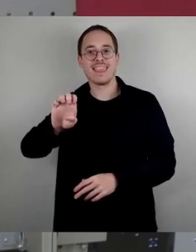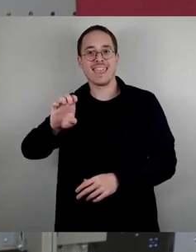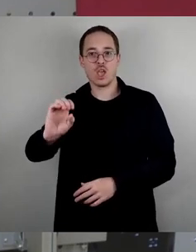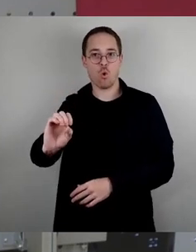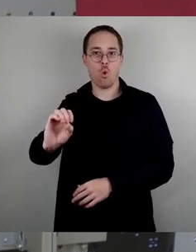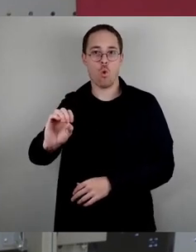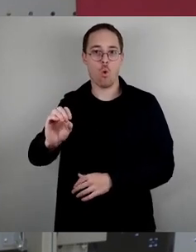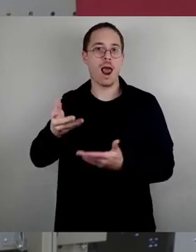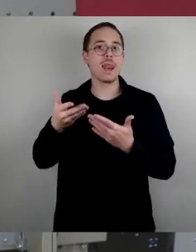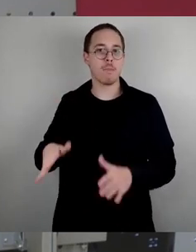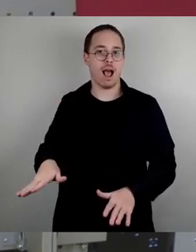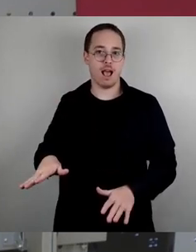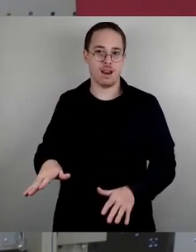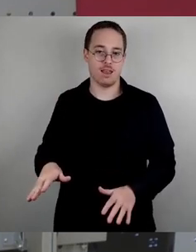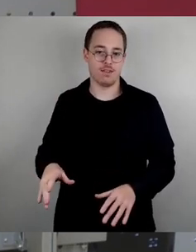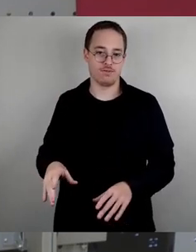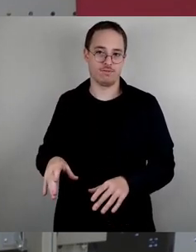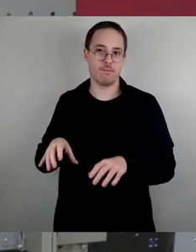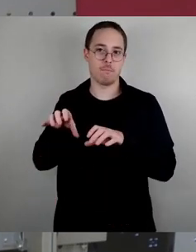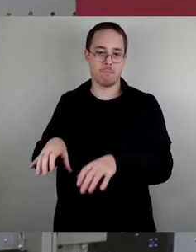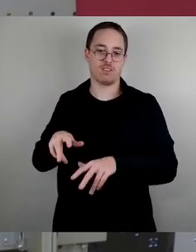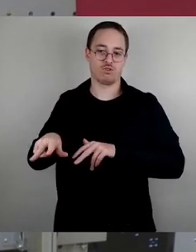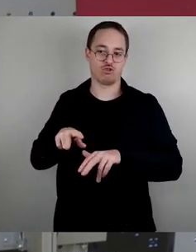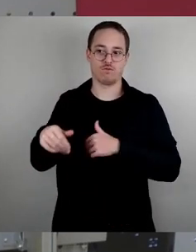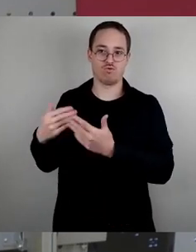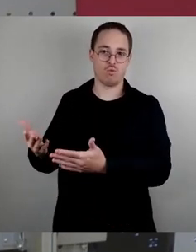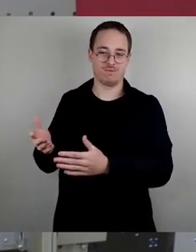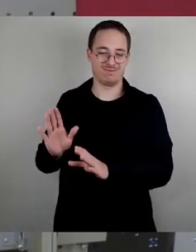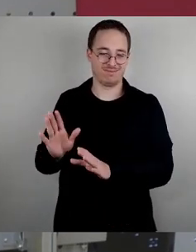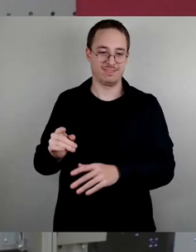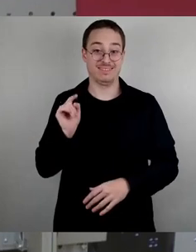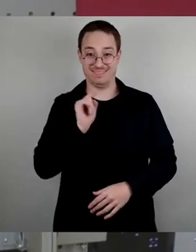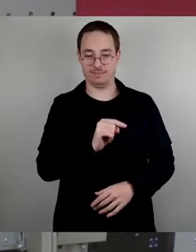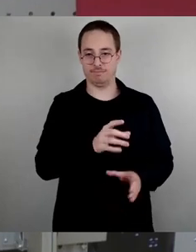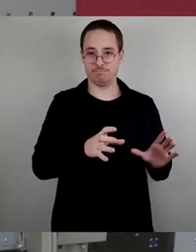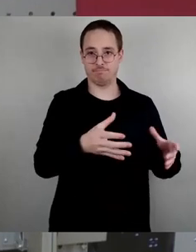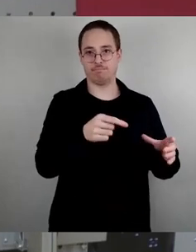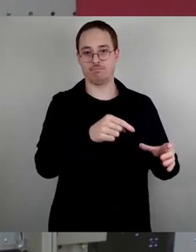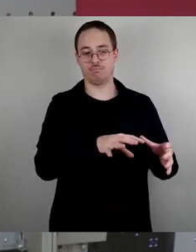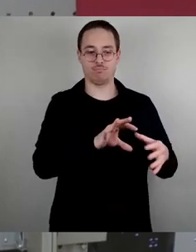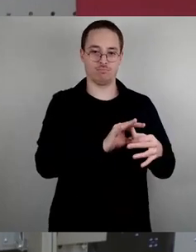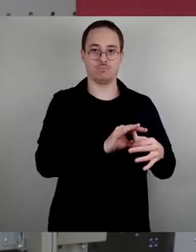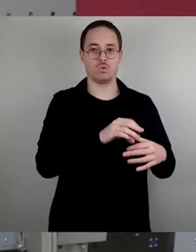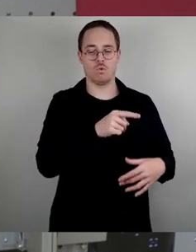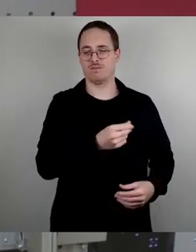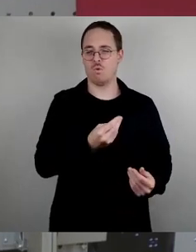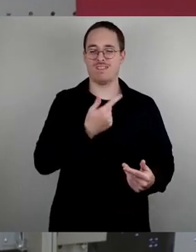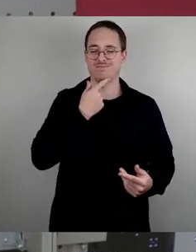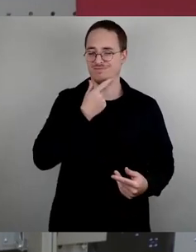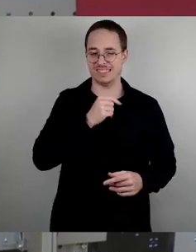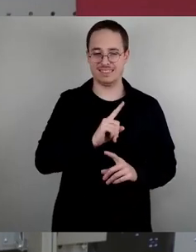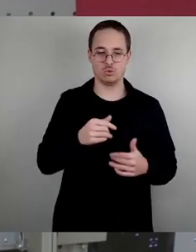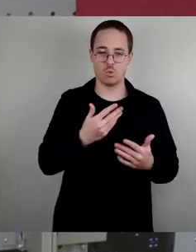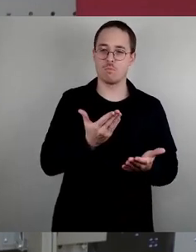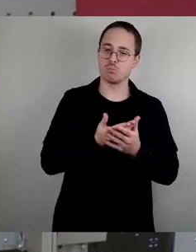eingreifen. Und nichts anderes tun wir mit diesem Vorschlag des Gesetzes der Zweckentfremdung. Das ist politische Steuerung und das ist keine Gängelung, sondern